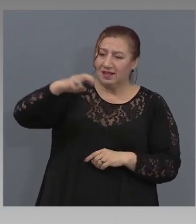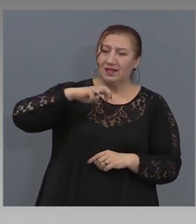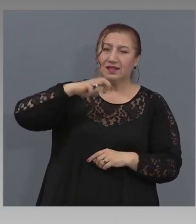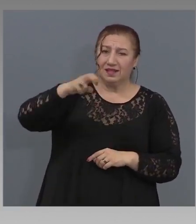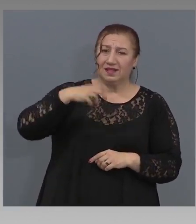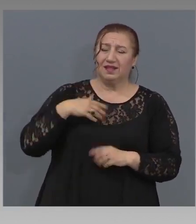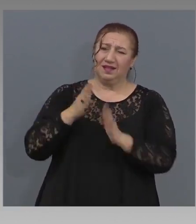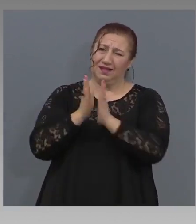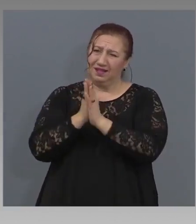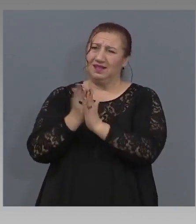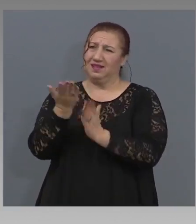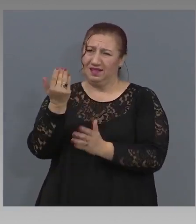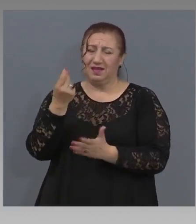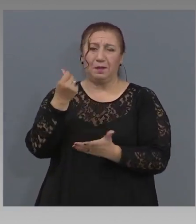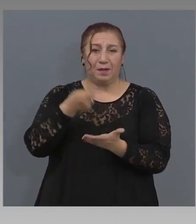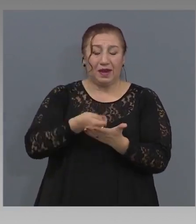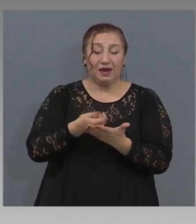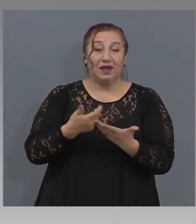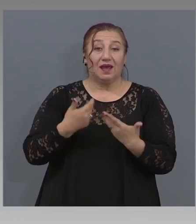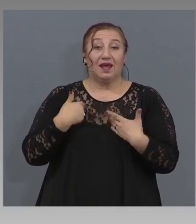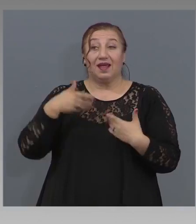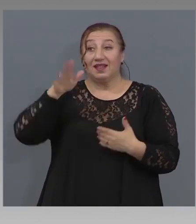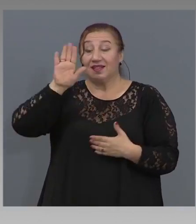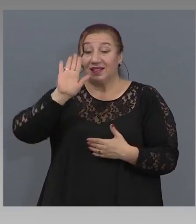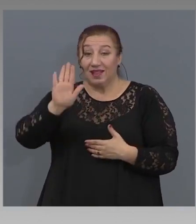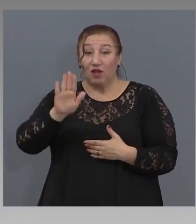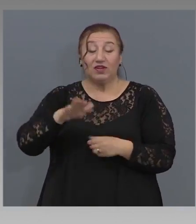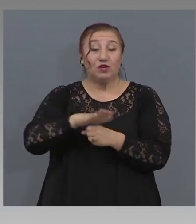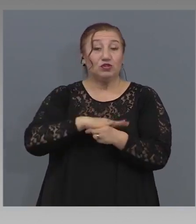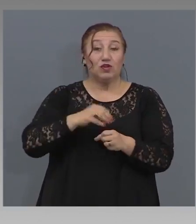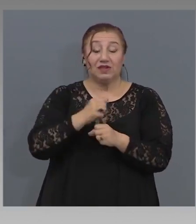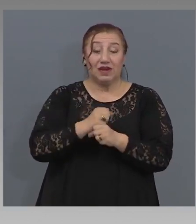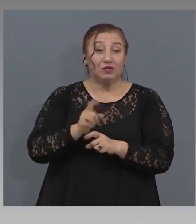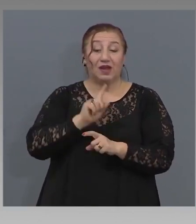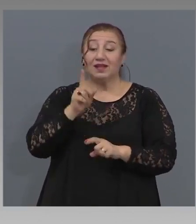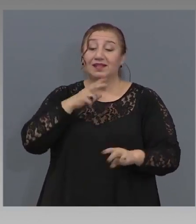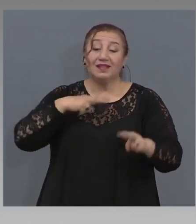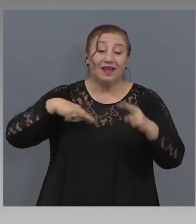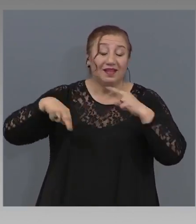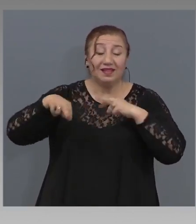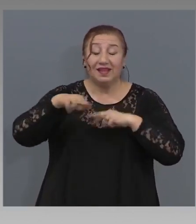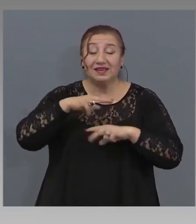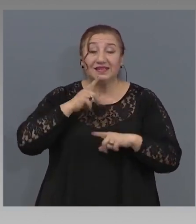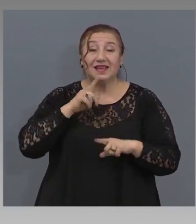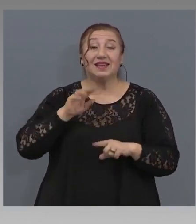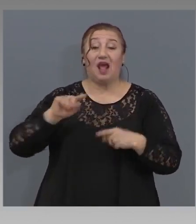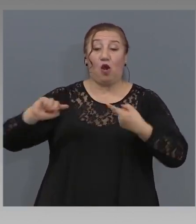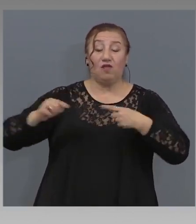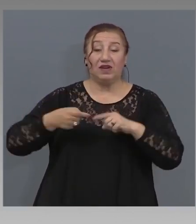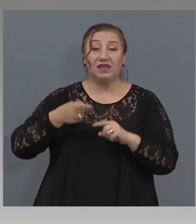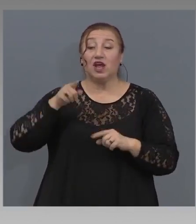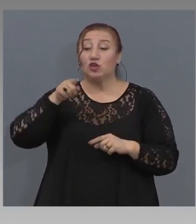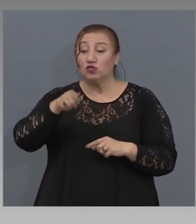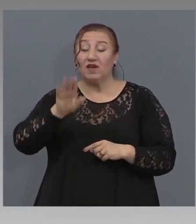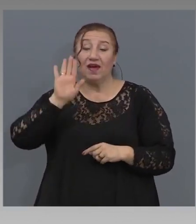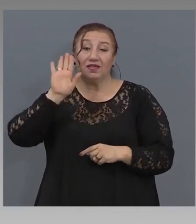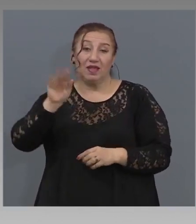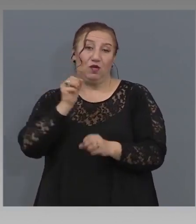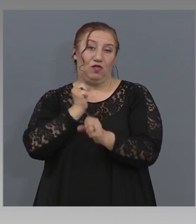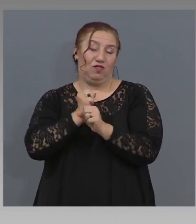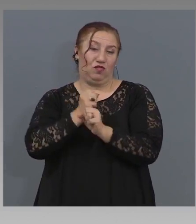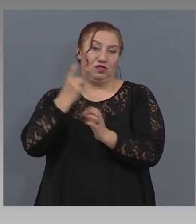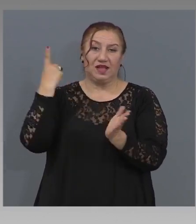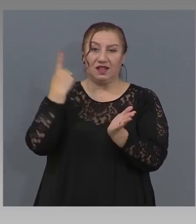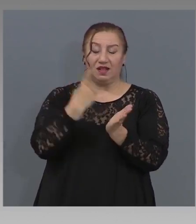Неговата основна работа е да казва не. Не търсете конфликт. Това е министр на финансите и това е негово задължение. Както, вероятно, ако